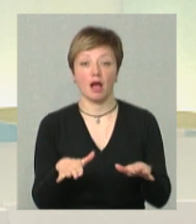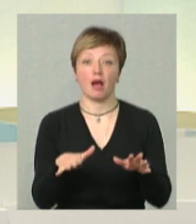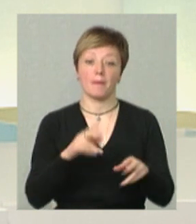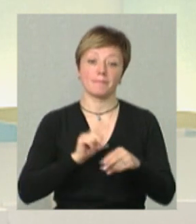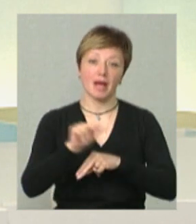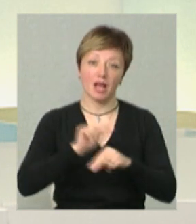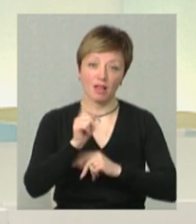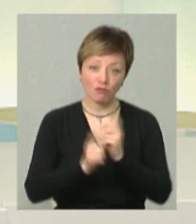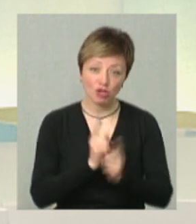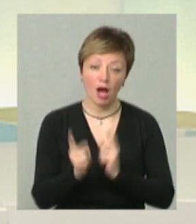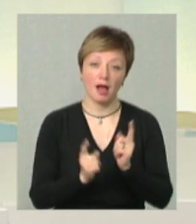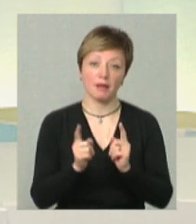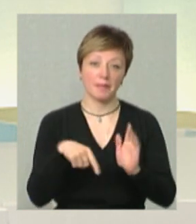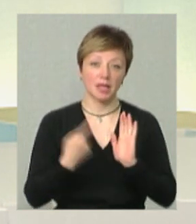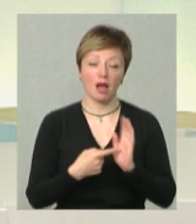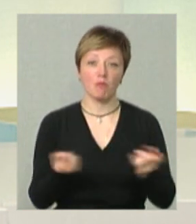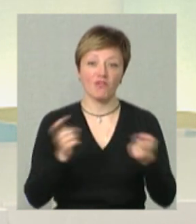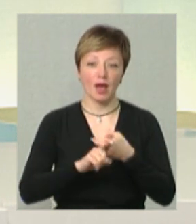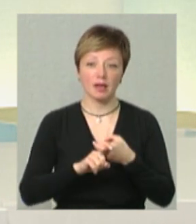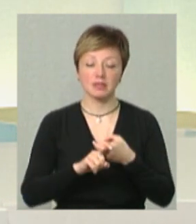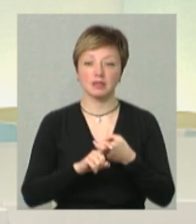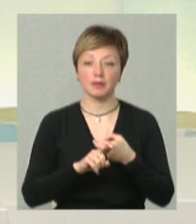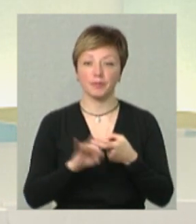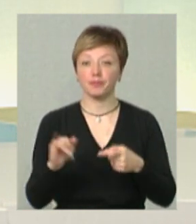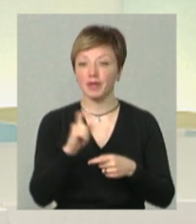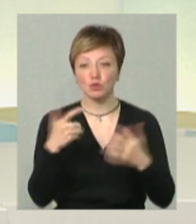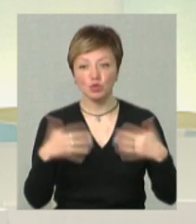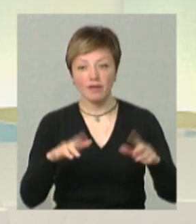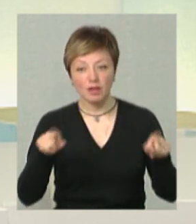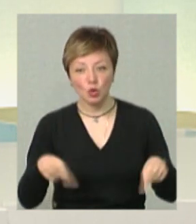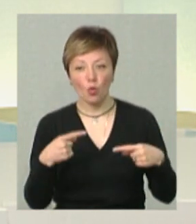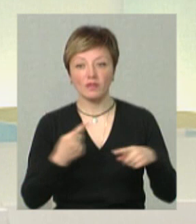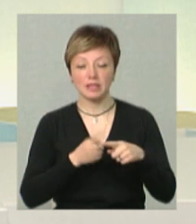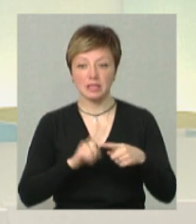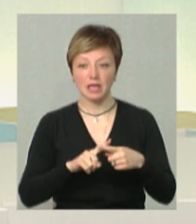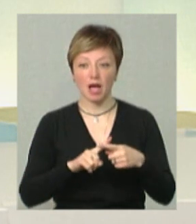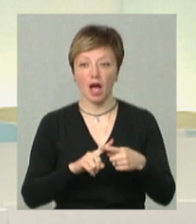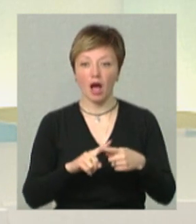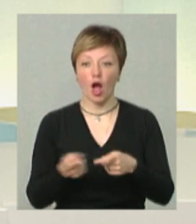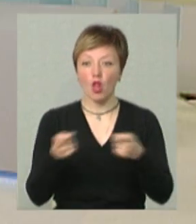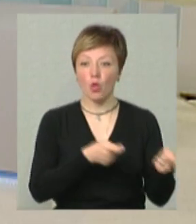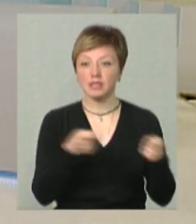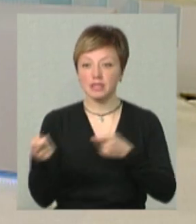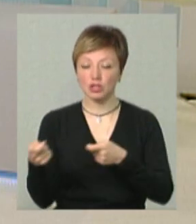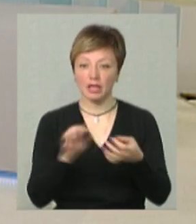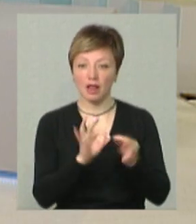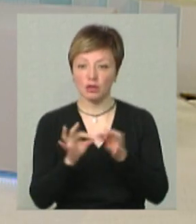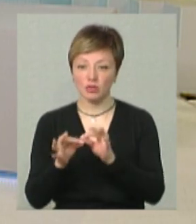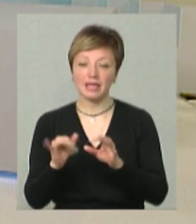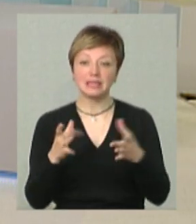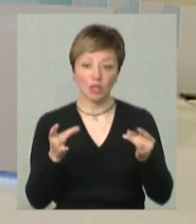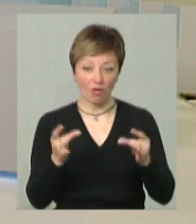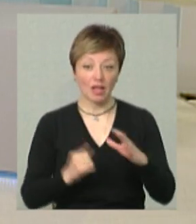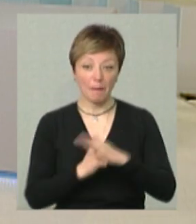перенавчання і питання, пов'язані з вже відновленням цих логістичних ланцюгів. Ну і сировинна база,